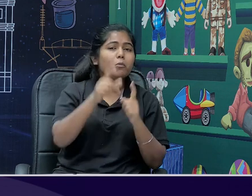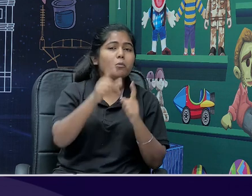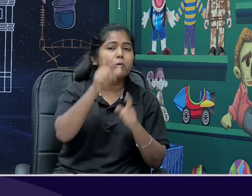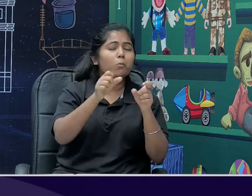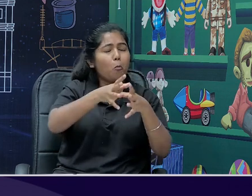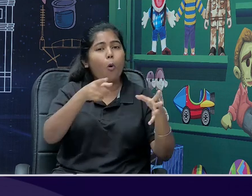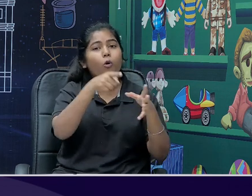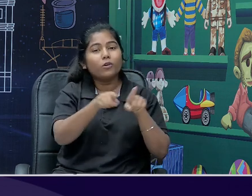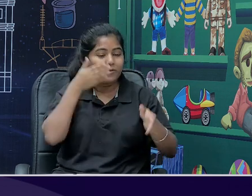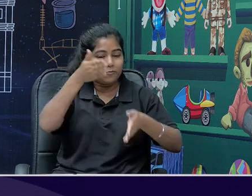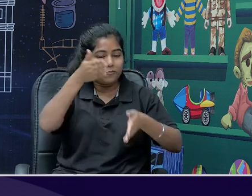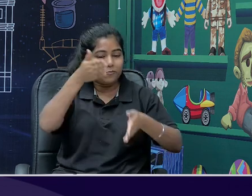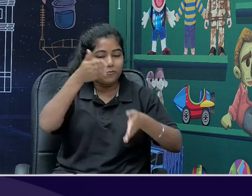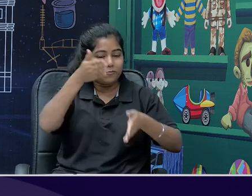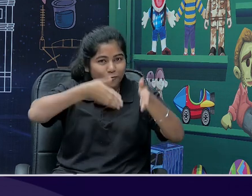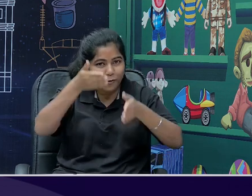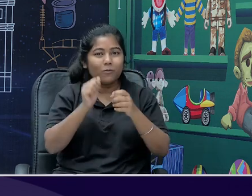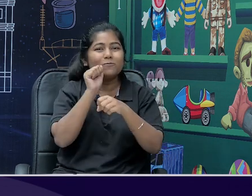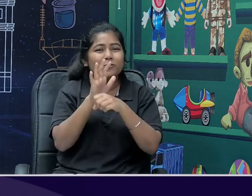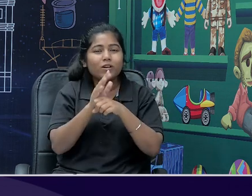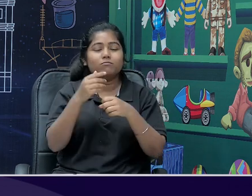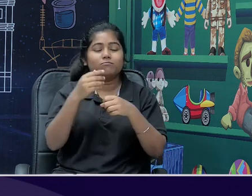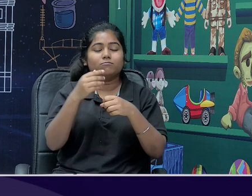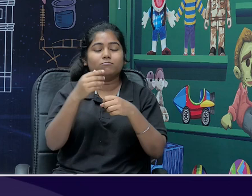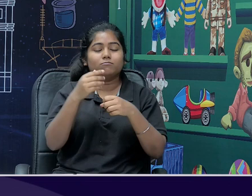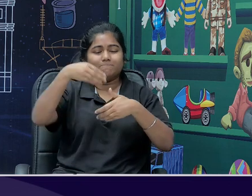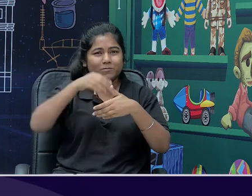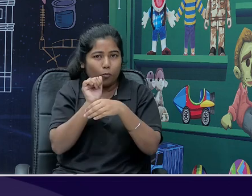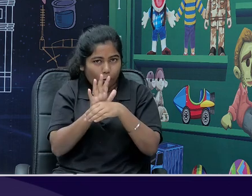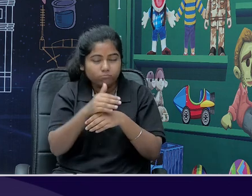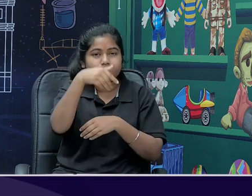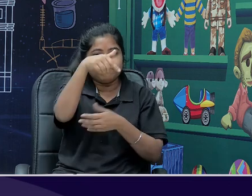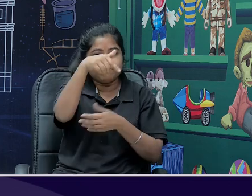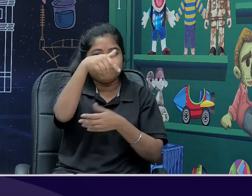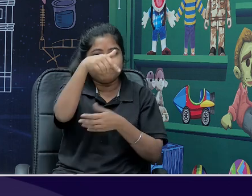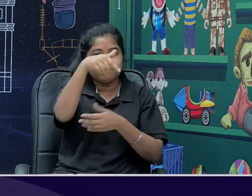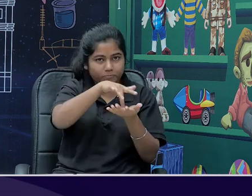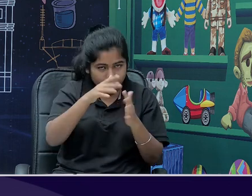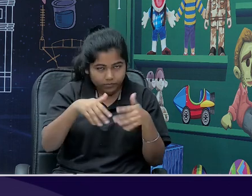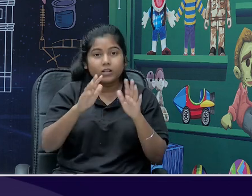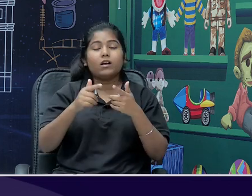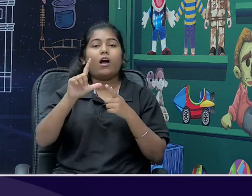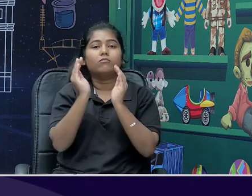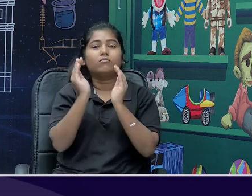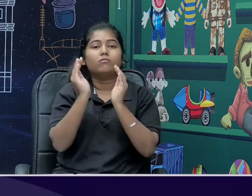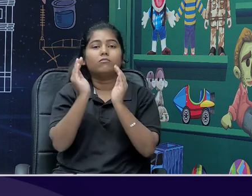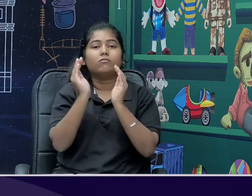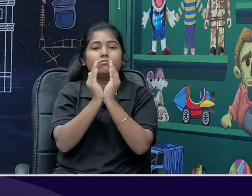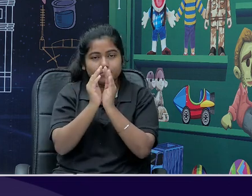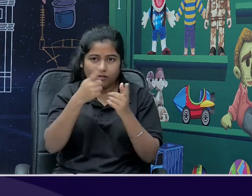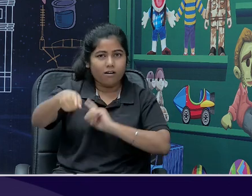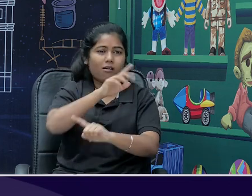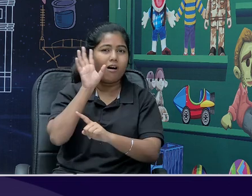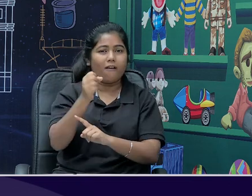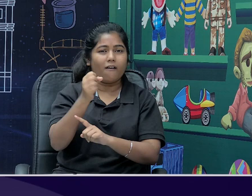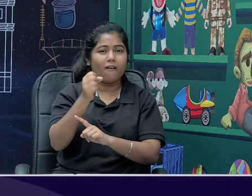running for right, the postal department which is our network or the insurance, life insurance corporation we have all